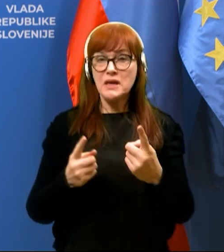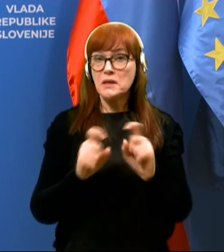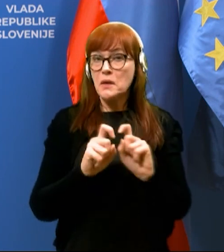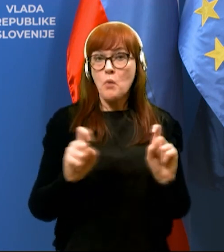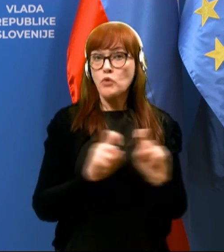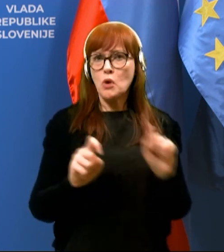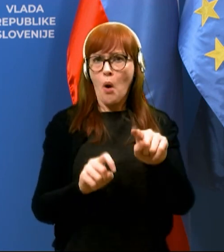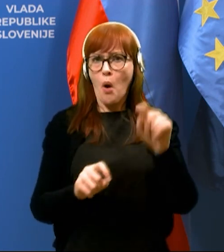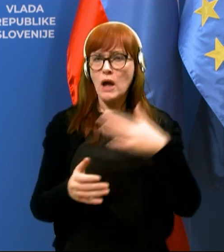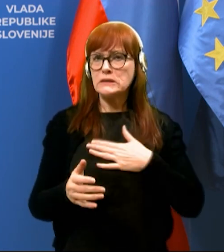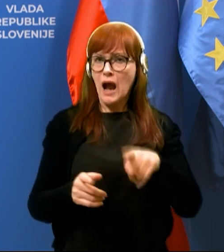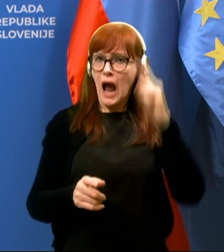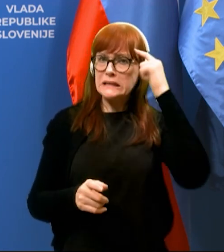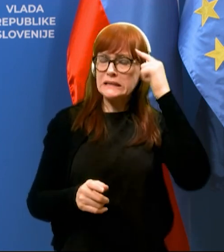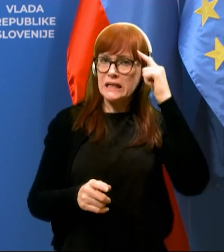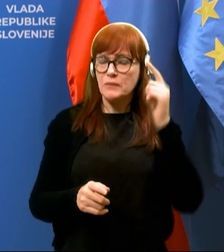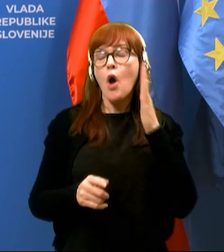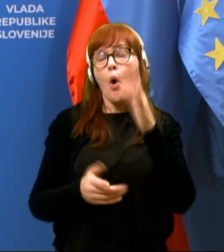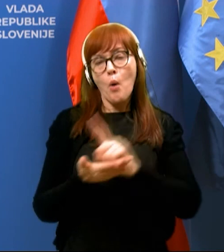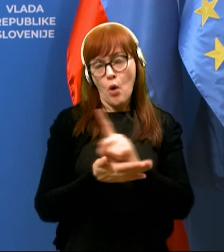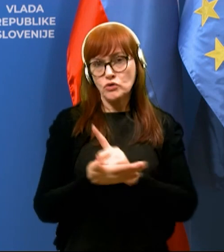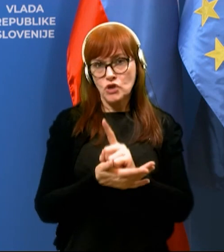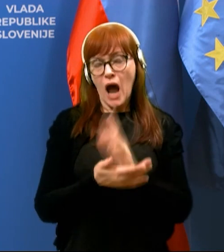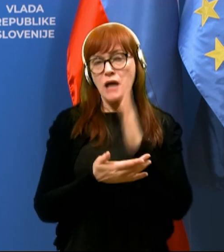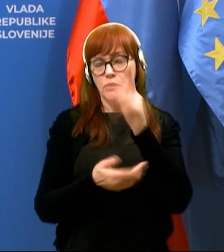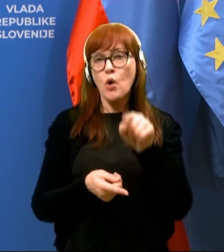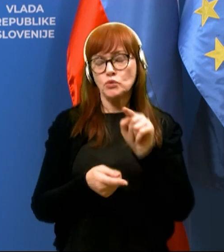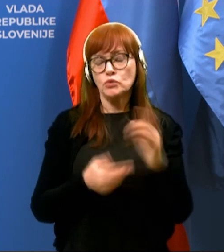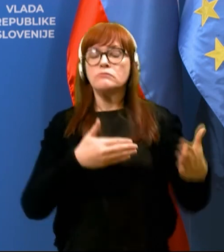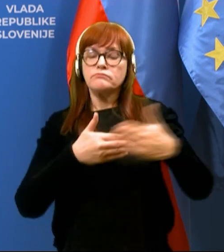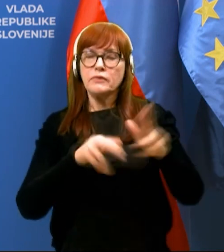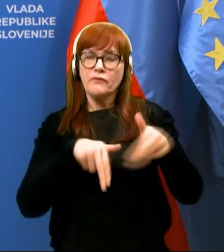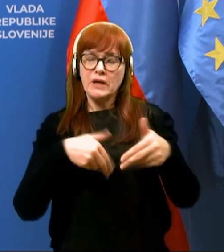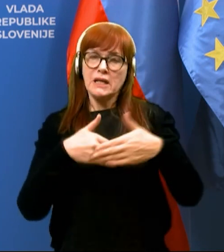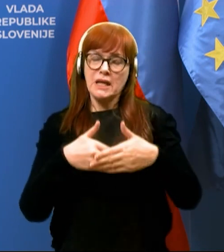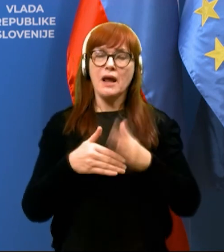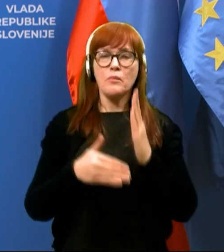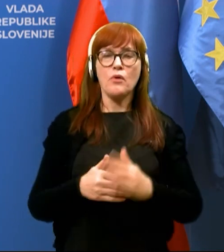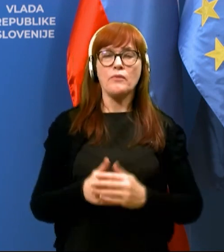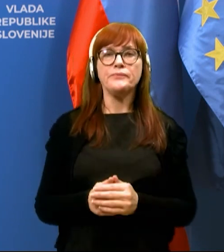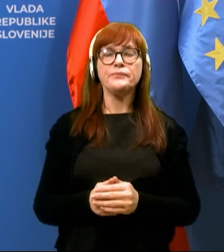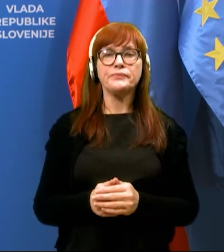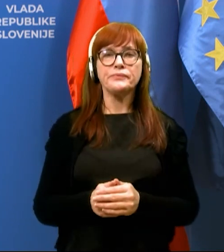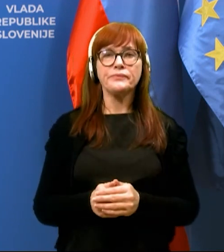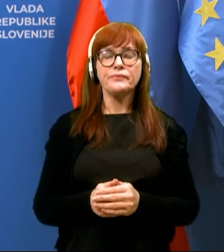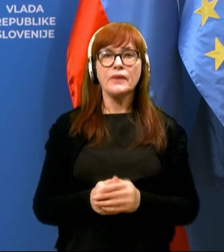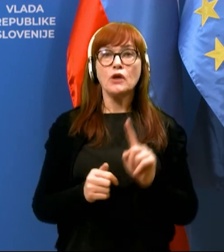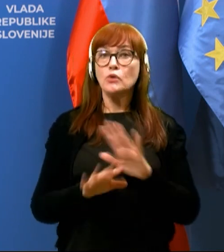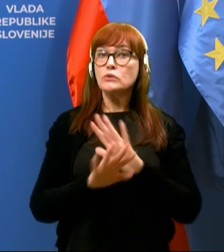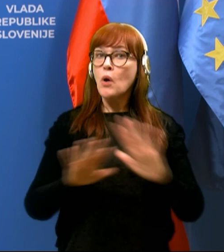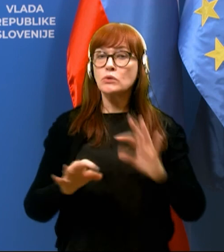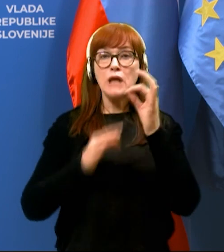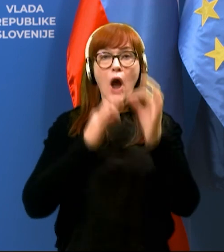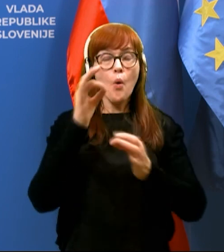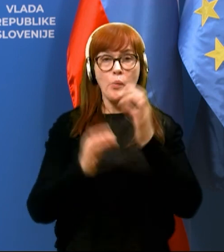vas to skrbela. Bo pa seveda, ko bo čas, bo to tudi prisotna. Hvala lepa. Kot kaže, so bila to vsa